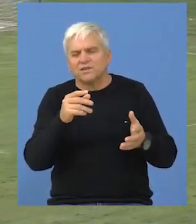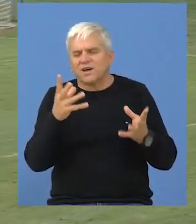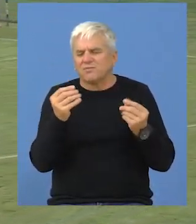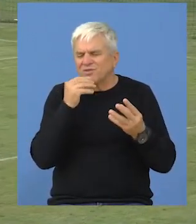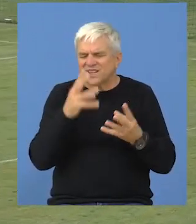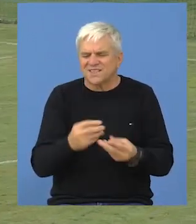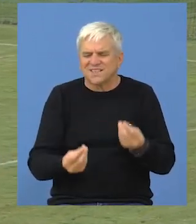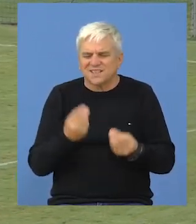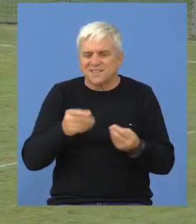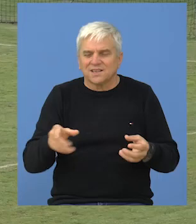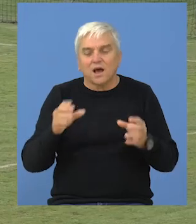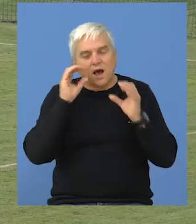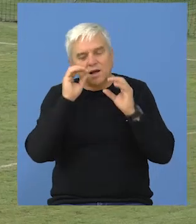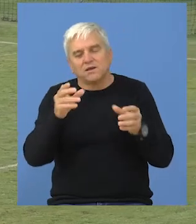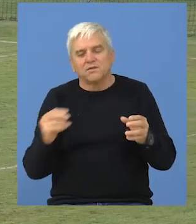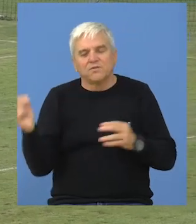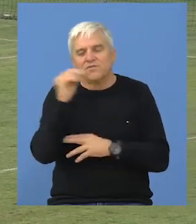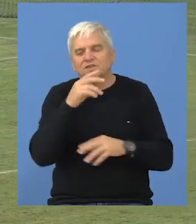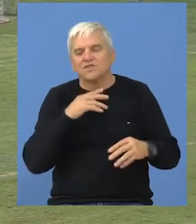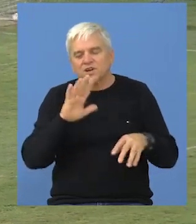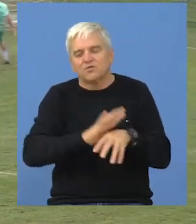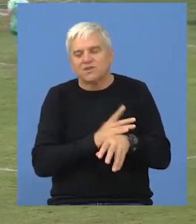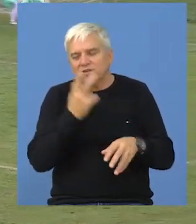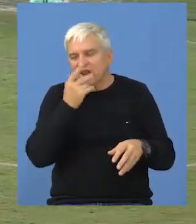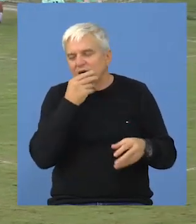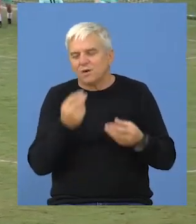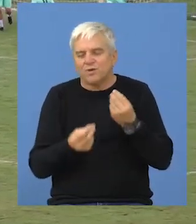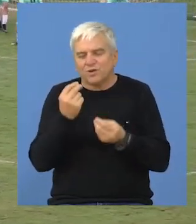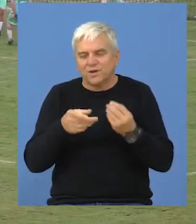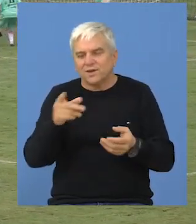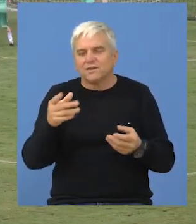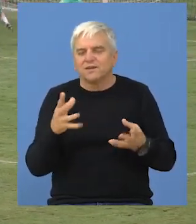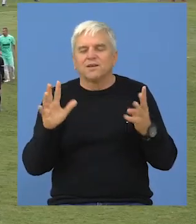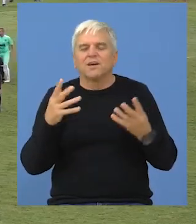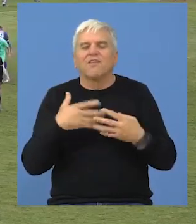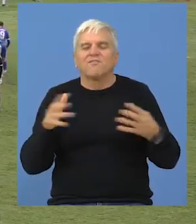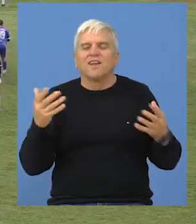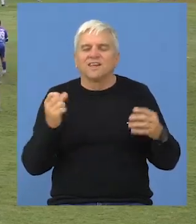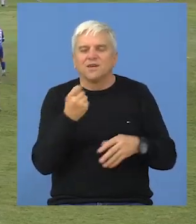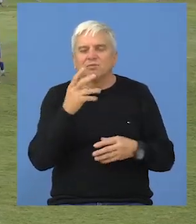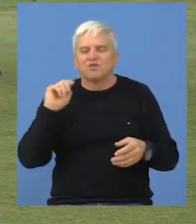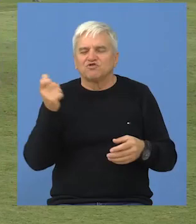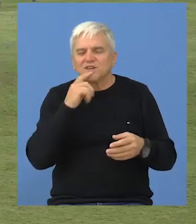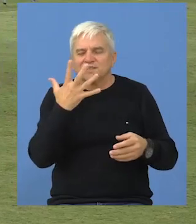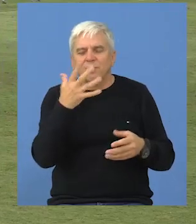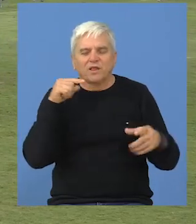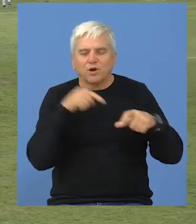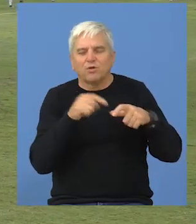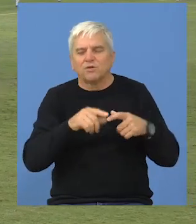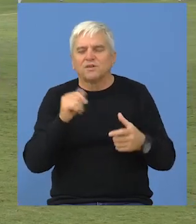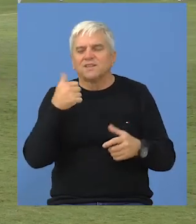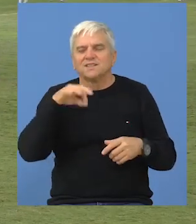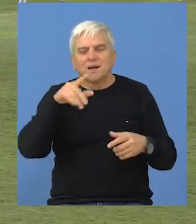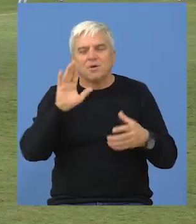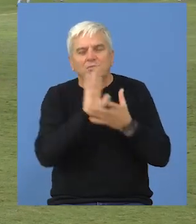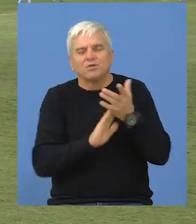vremenu i natopljenom terenu, a publika je i više nego uživala u sadržajnoj utakmici sa velikim brojem šansi i pet golova.